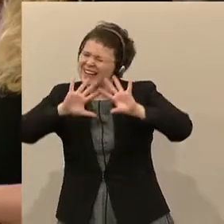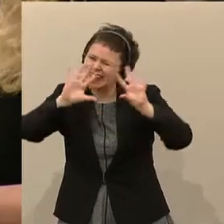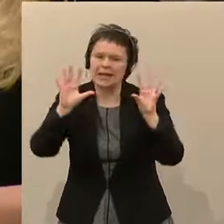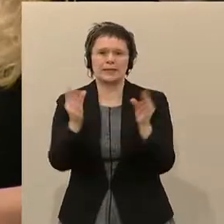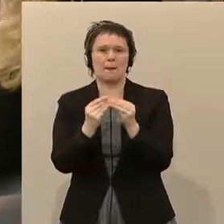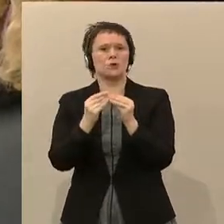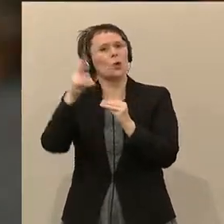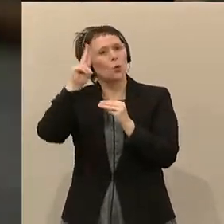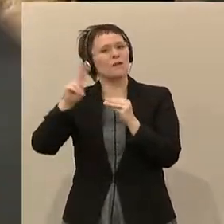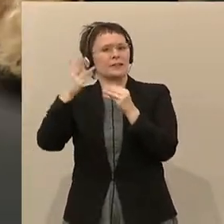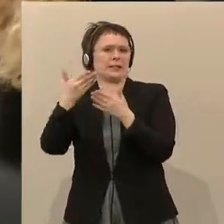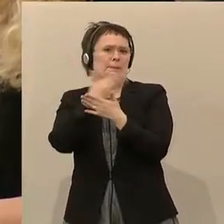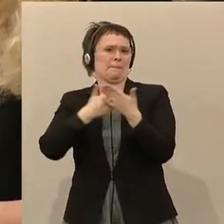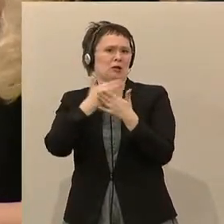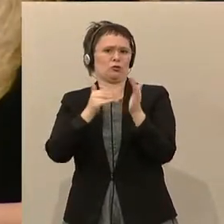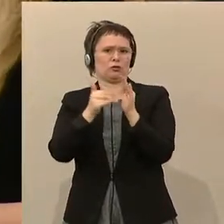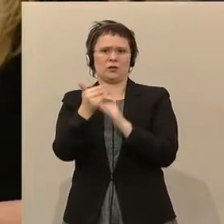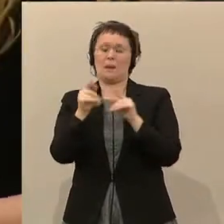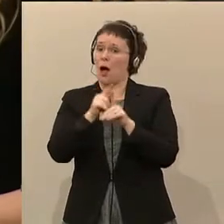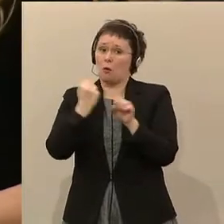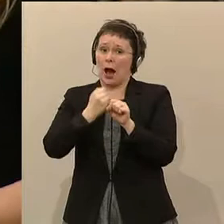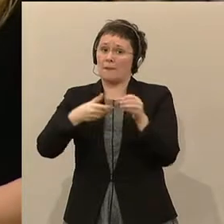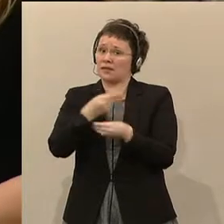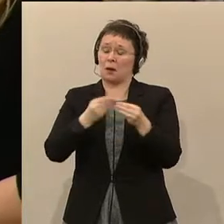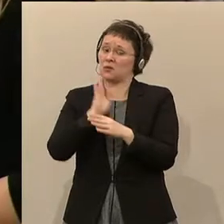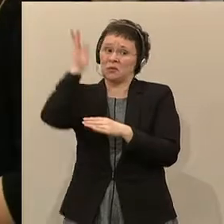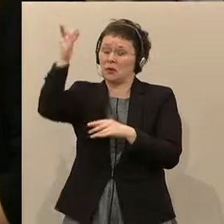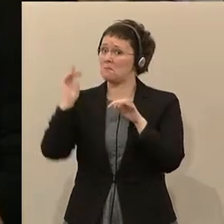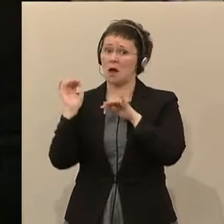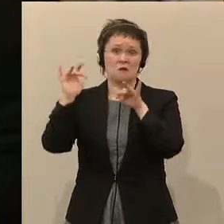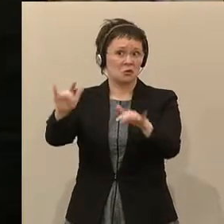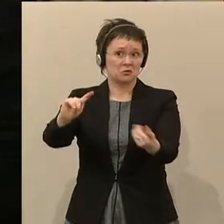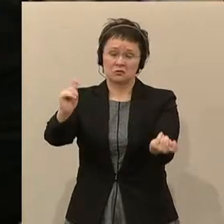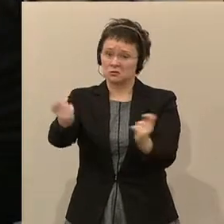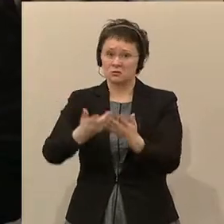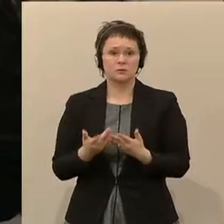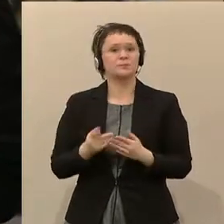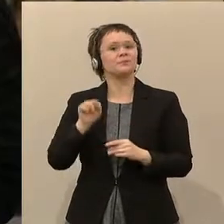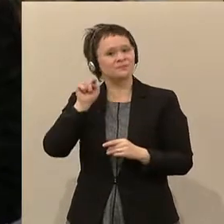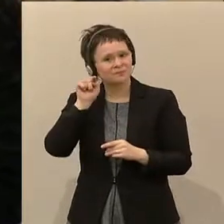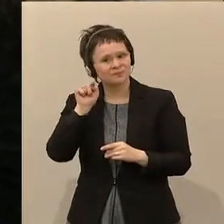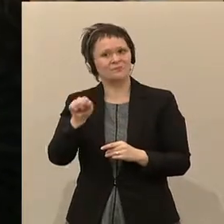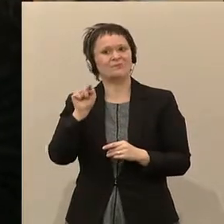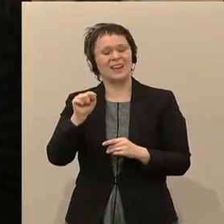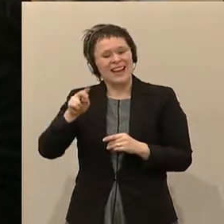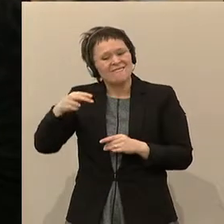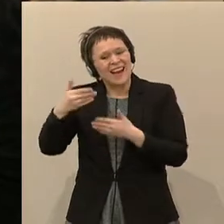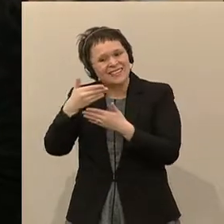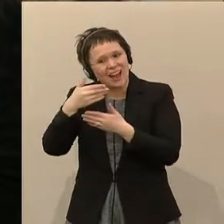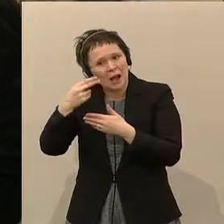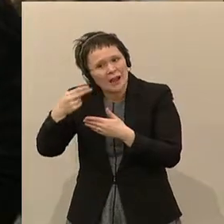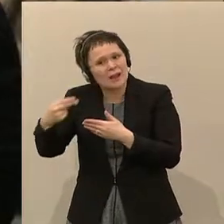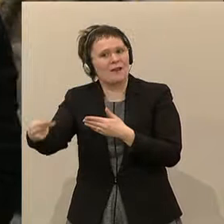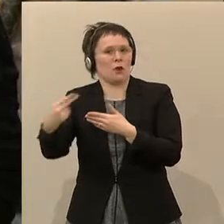und den Arbeitsmarkt haben. Ein gesamtheitliches Konzept für die Weiterentwicklung des THC an Hochschulsektors, wie von der